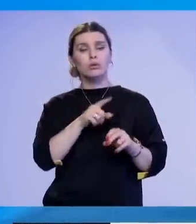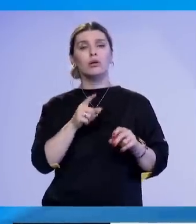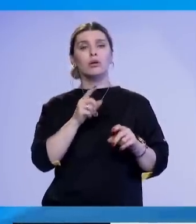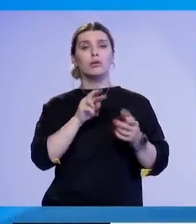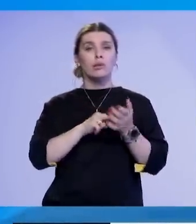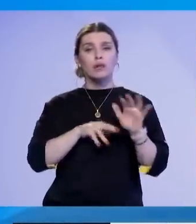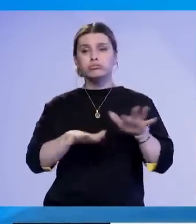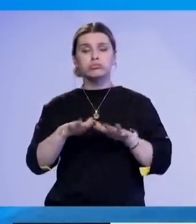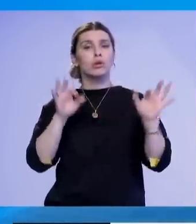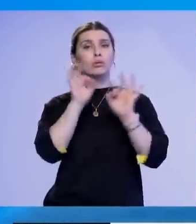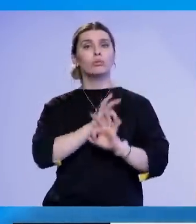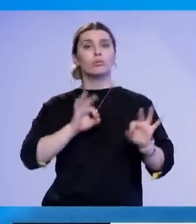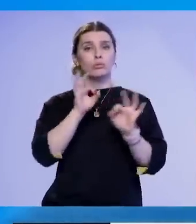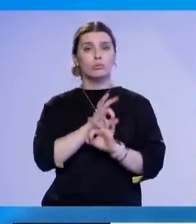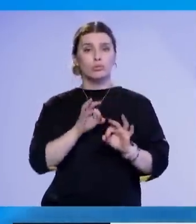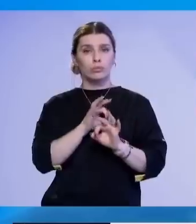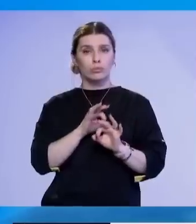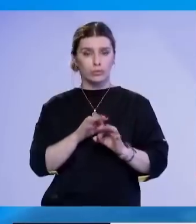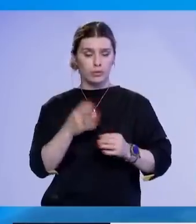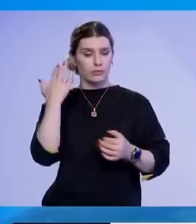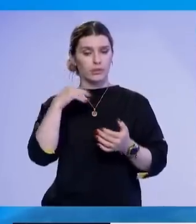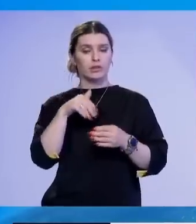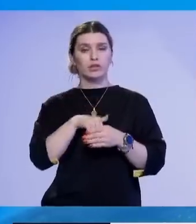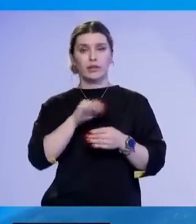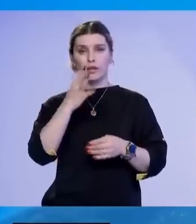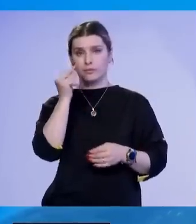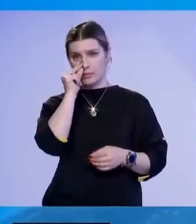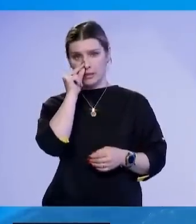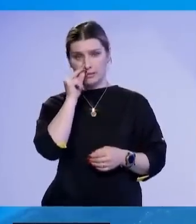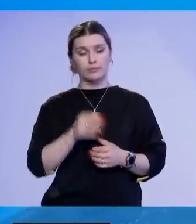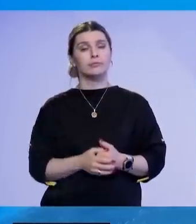gjysme e votuesve më bështetën atë në zgjedhjet e 14 mojtë.